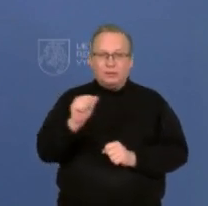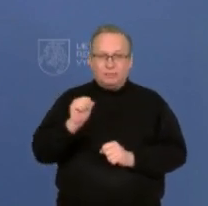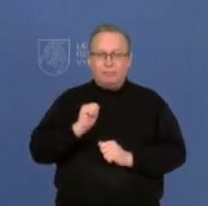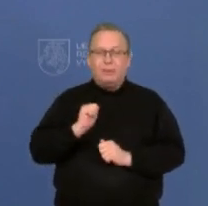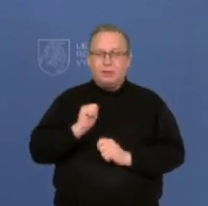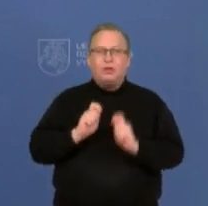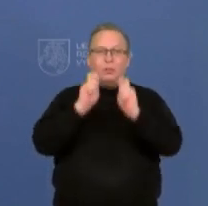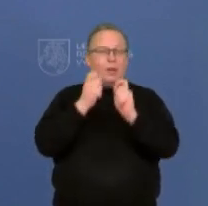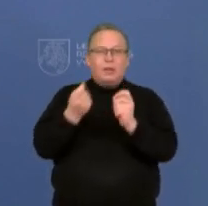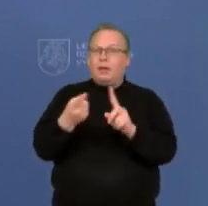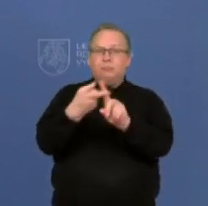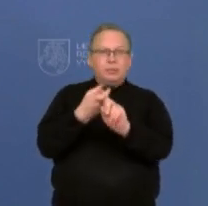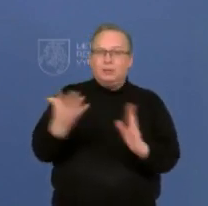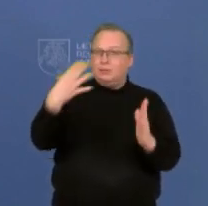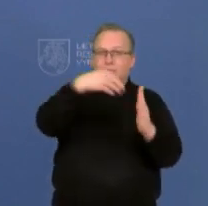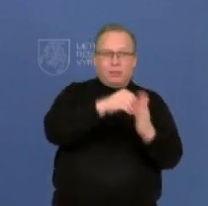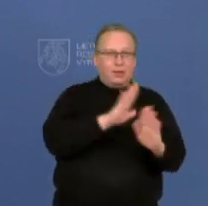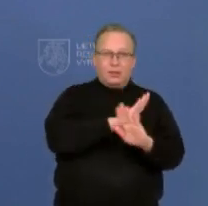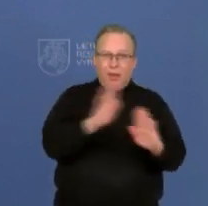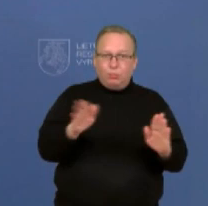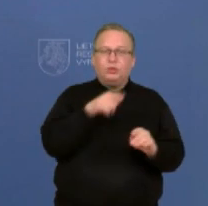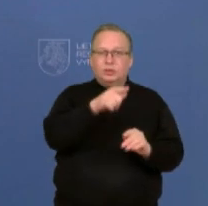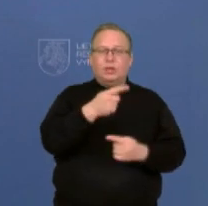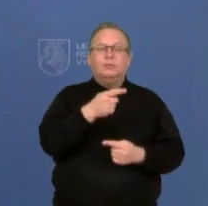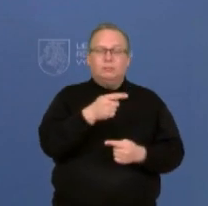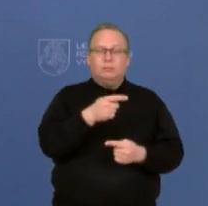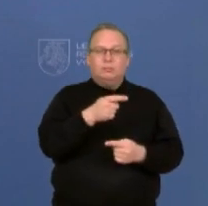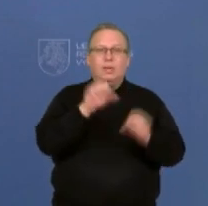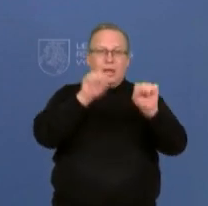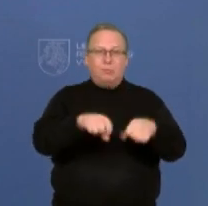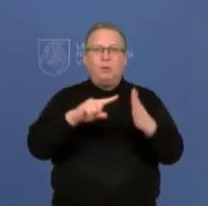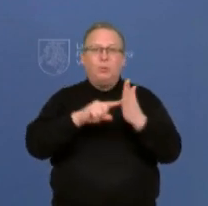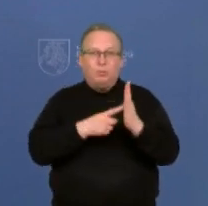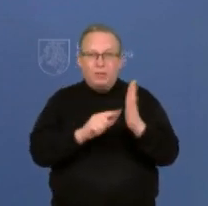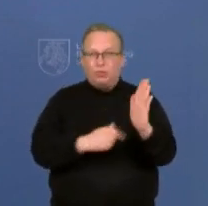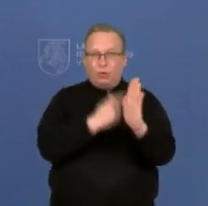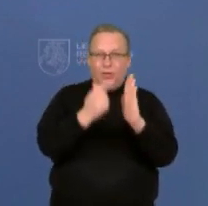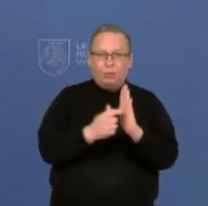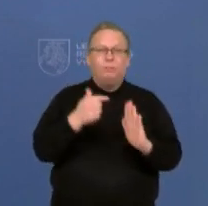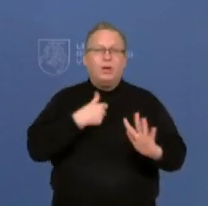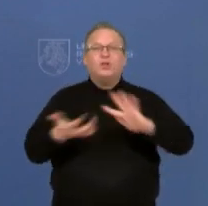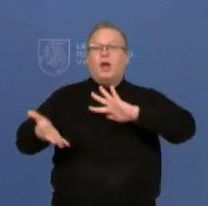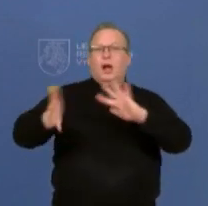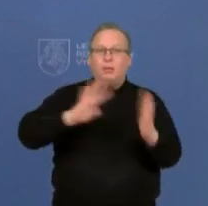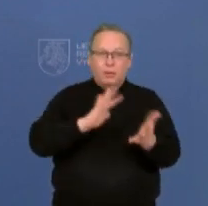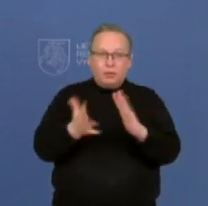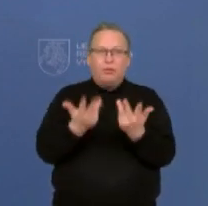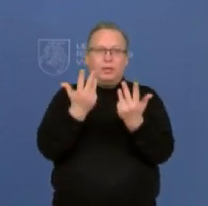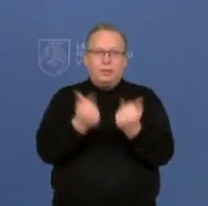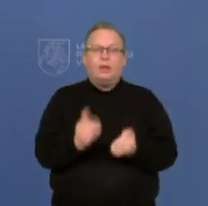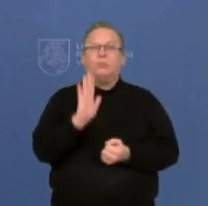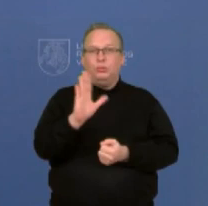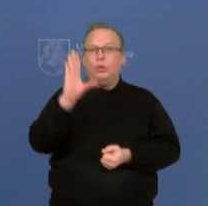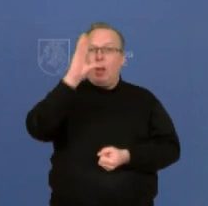nebus dar įtraukti į galimybių pasą, kai jisai sugrįžtų vaikams? Ne, aš labai abejoju, kad iki to laiko tai būtų